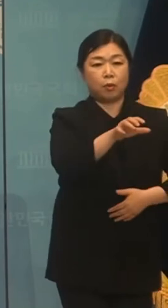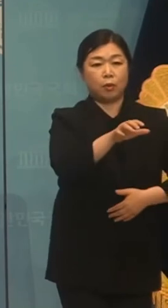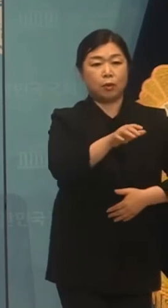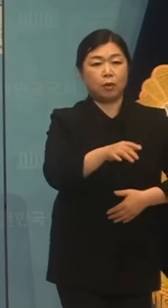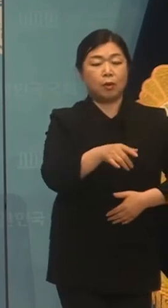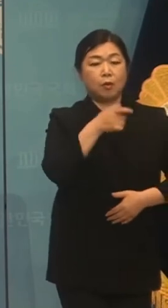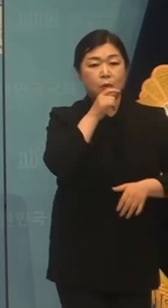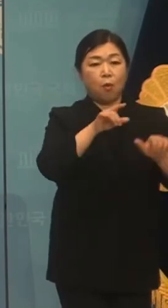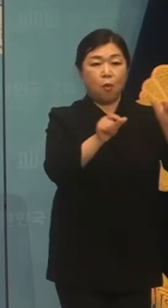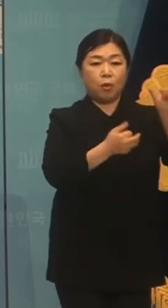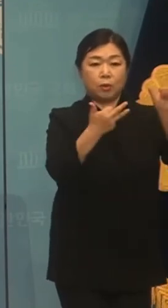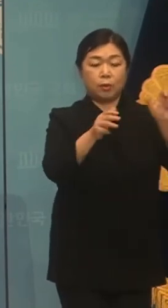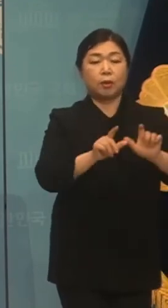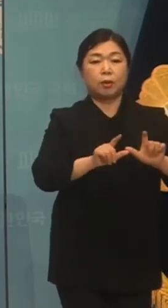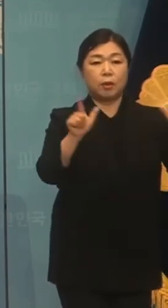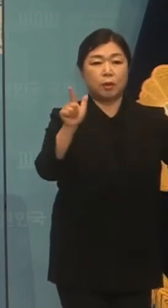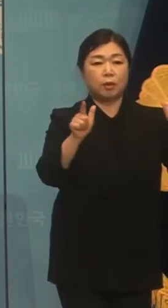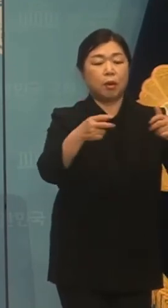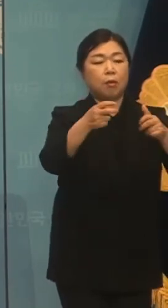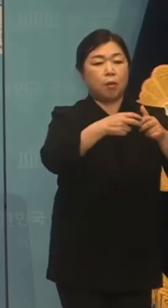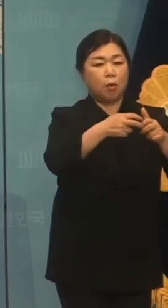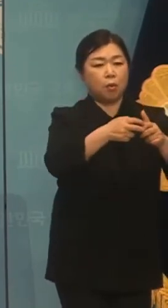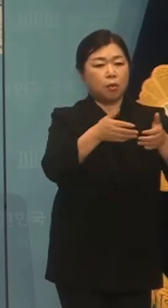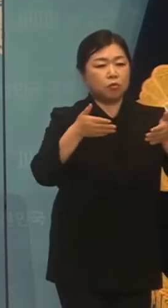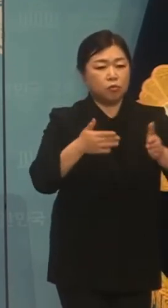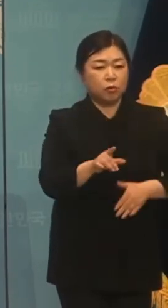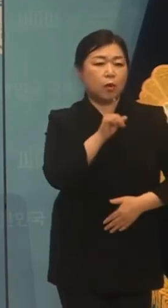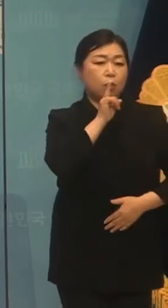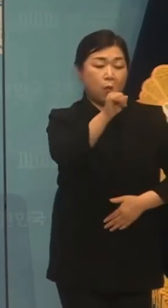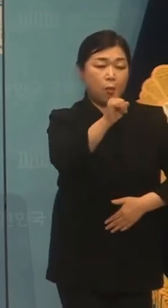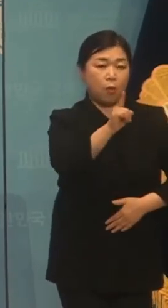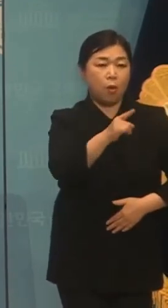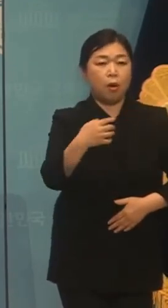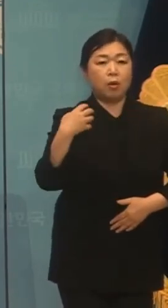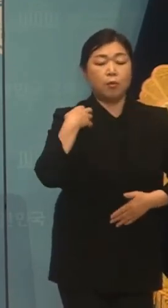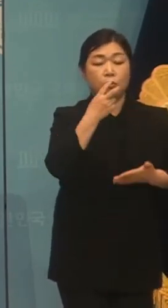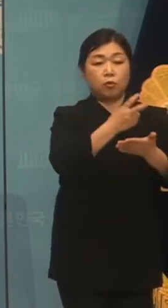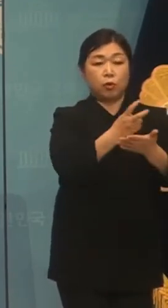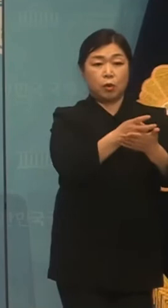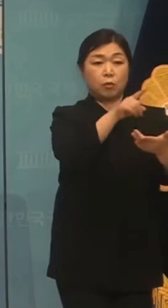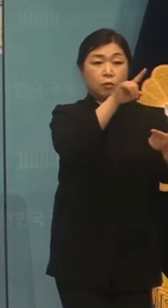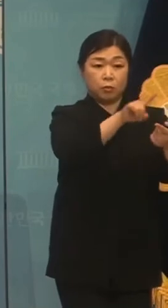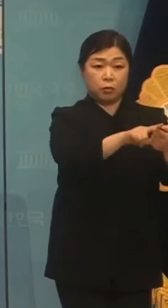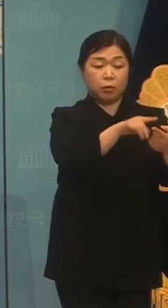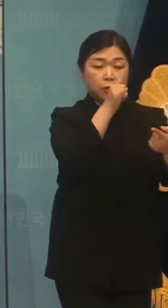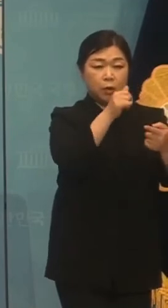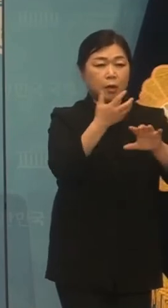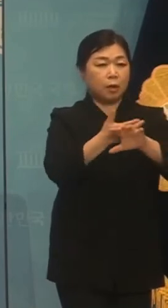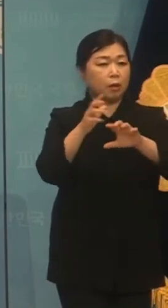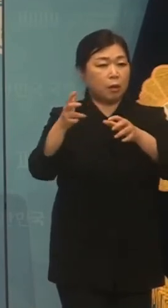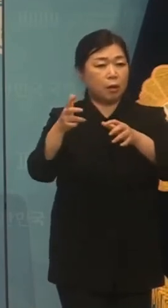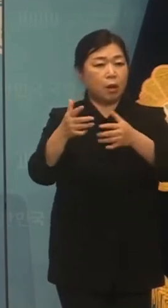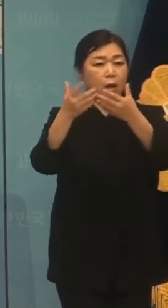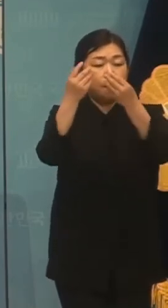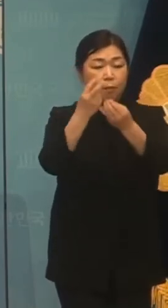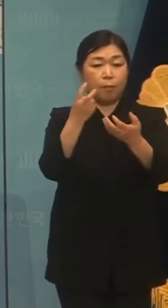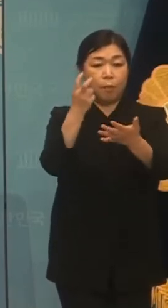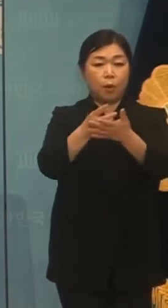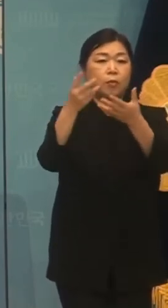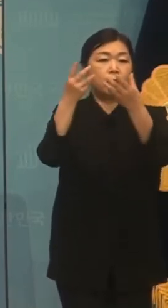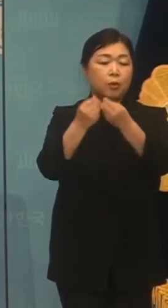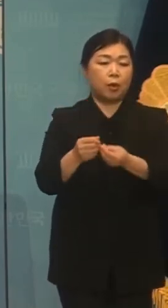수요일 5월 18일 병원의 출생통보 의무 규정을 갖고 있는 해외입법 예를 소개한